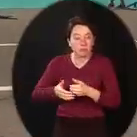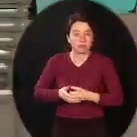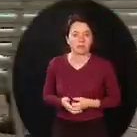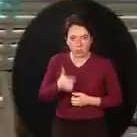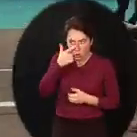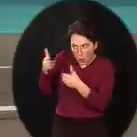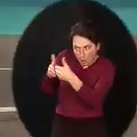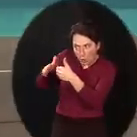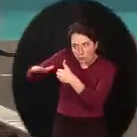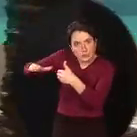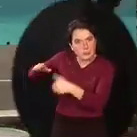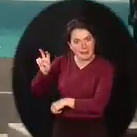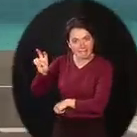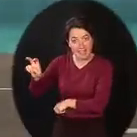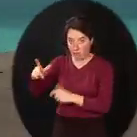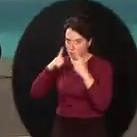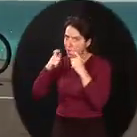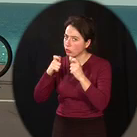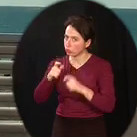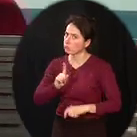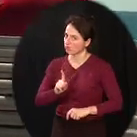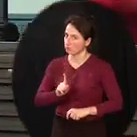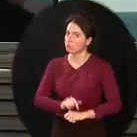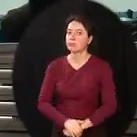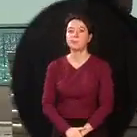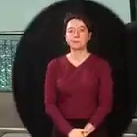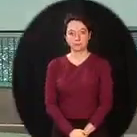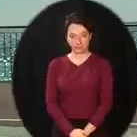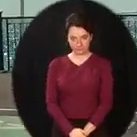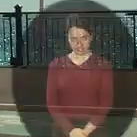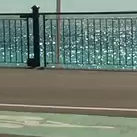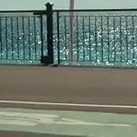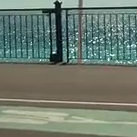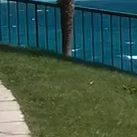droite. Quand vous approchez d'une piste cyclable, soyez très vigilants. C'est un piège.